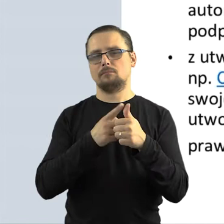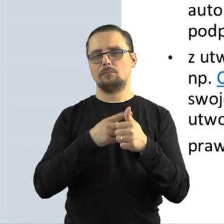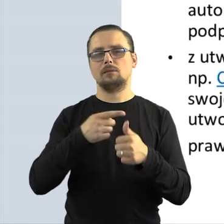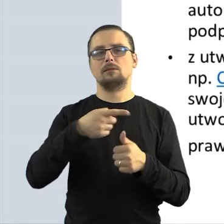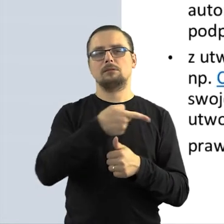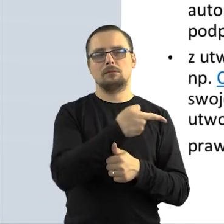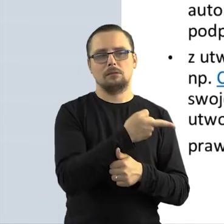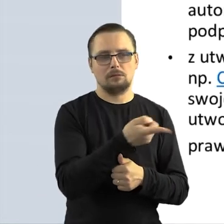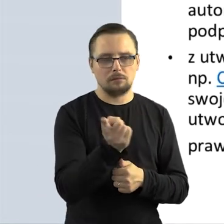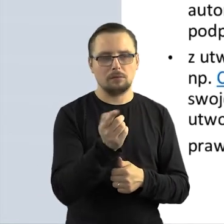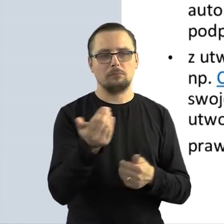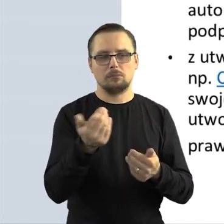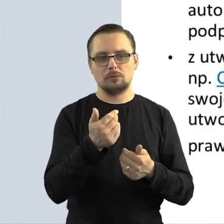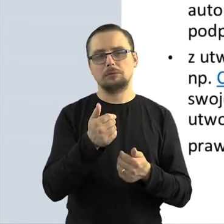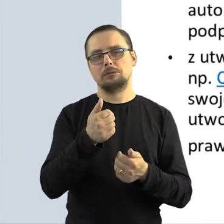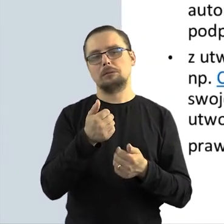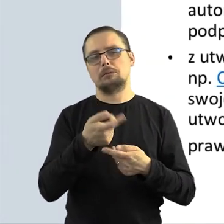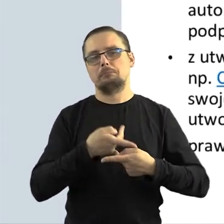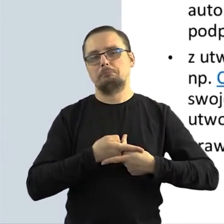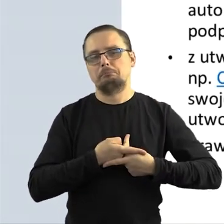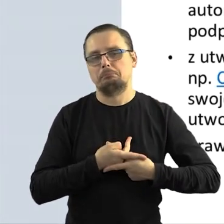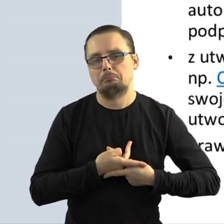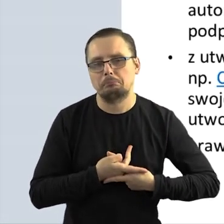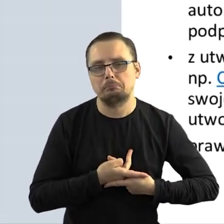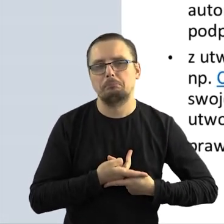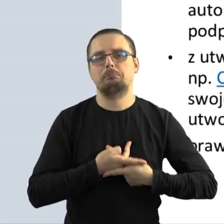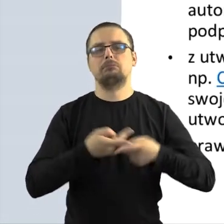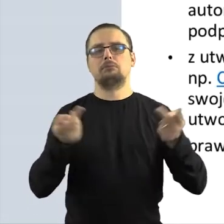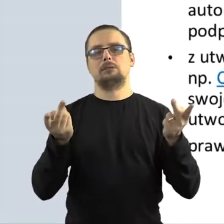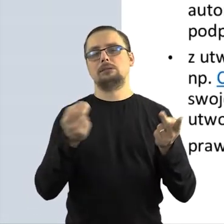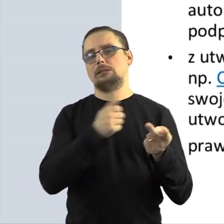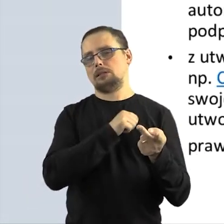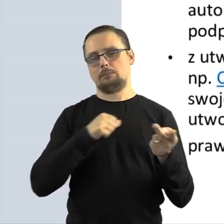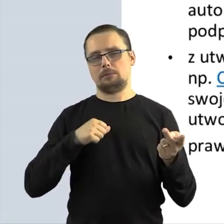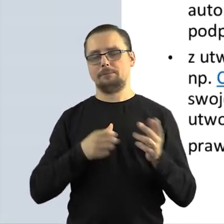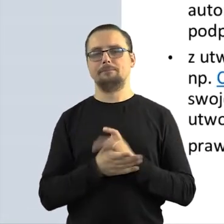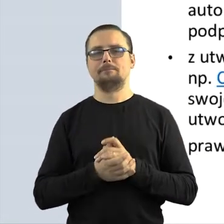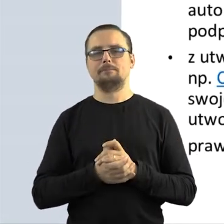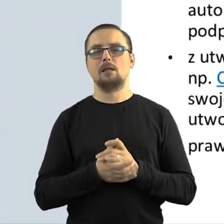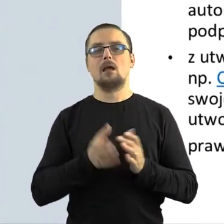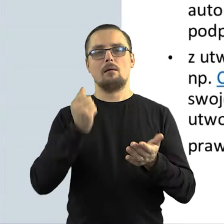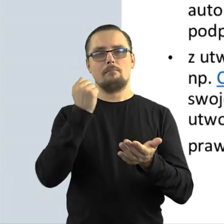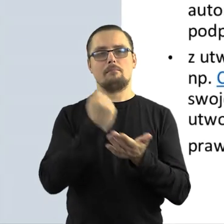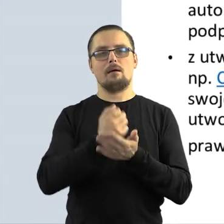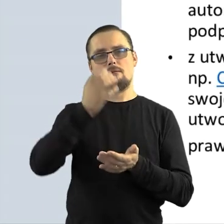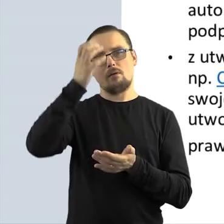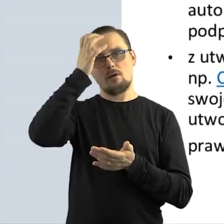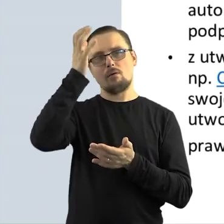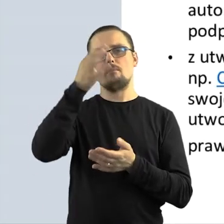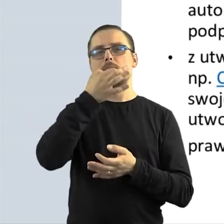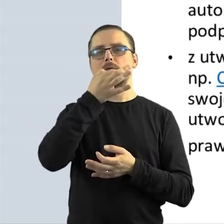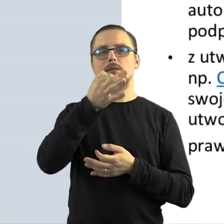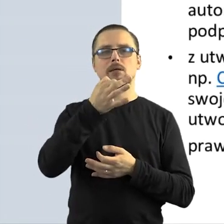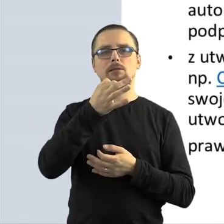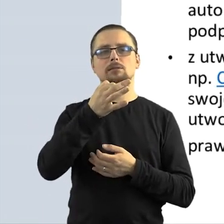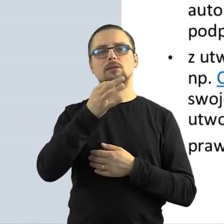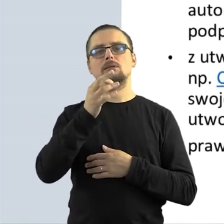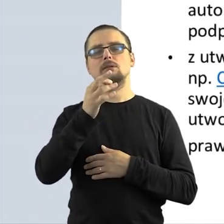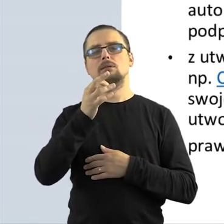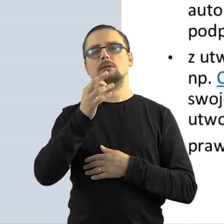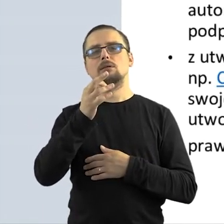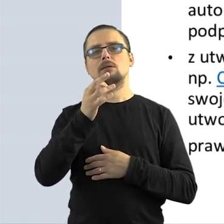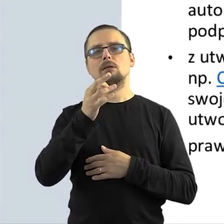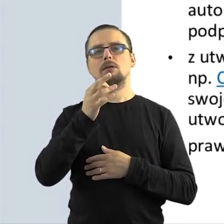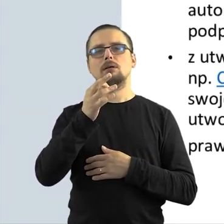publikować, rozpowszechniać, udostępniać, bo w ogóle w prawie autorskim pytanie dotyczy jakby, czy jest zgodne